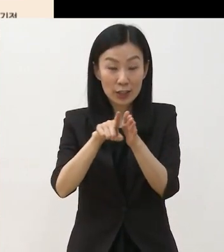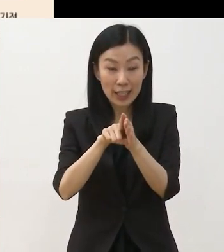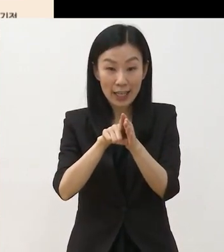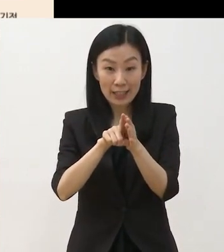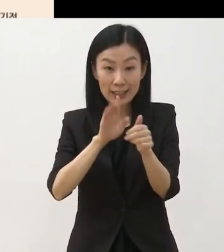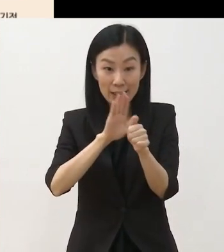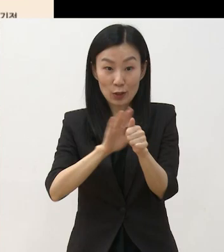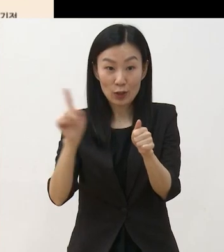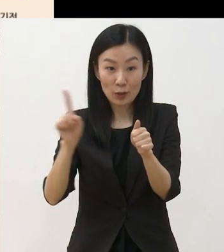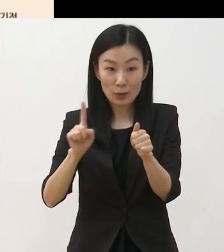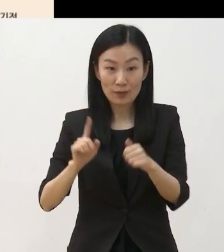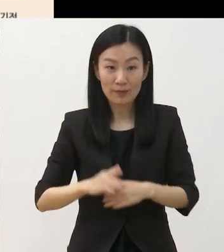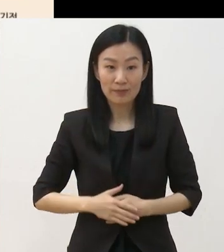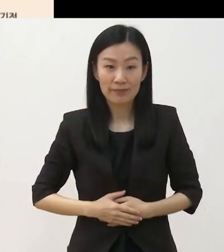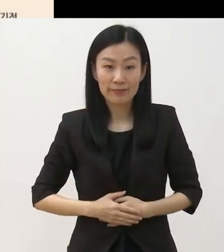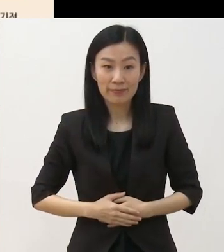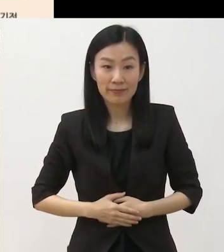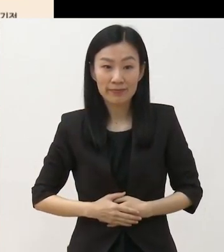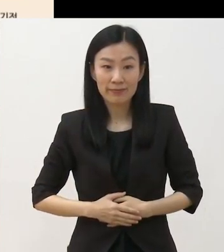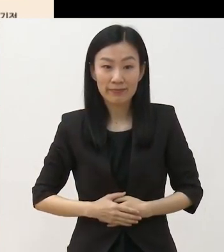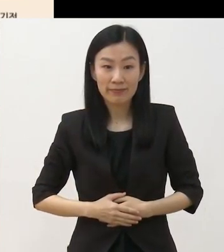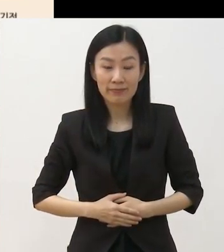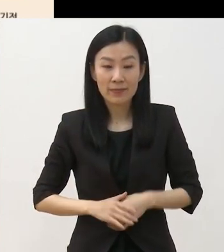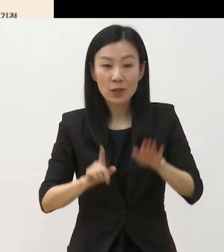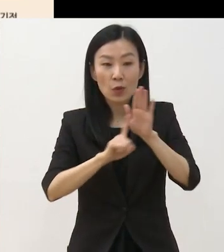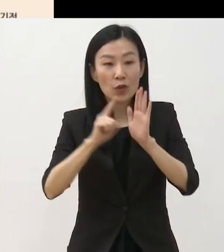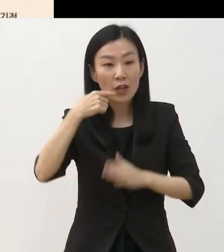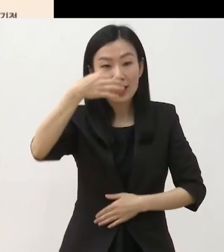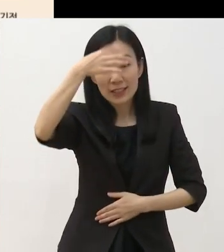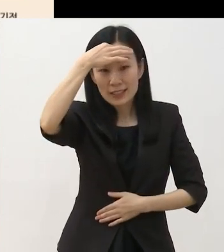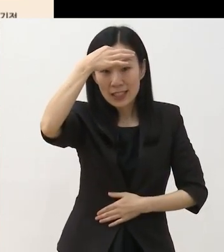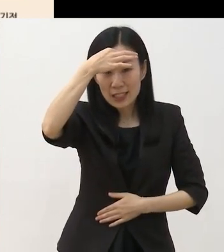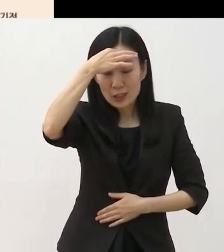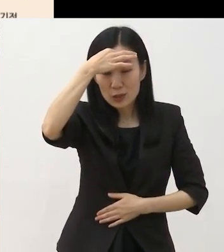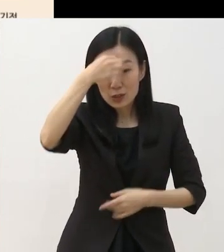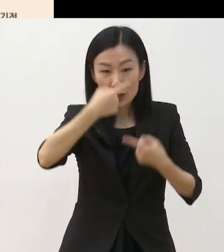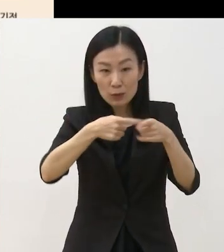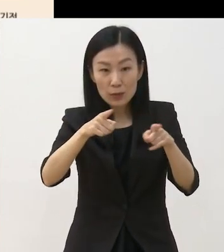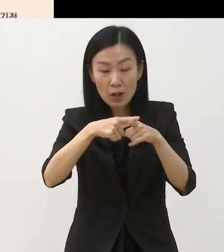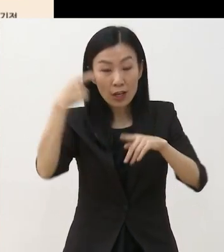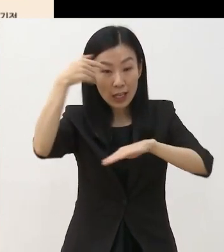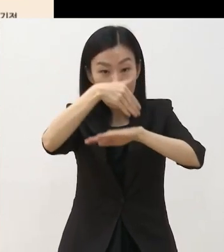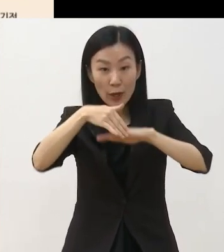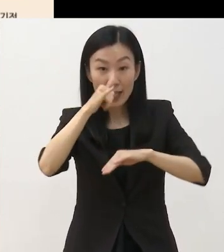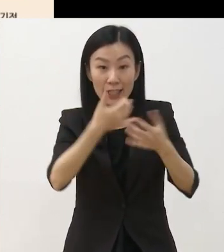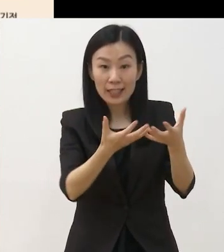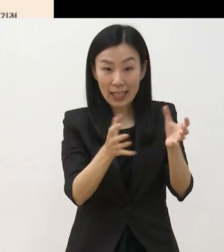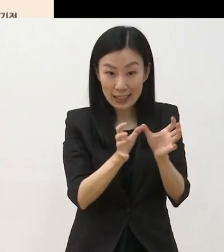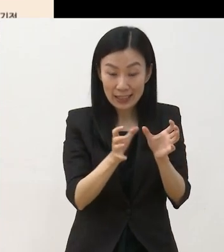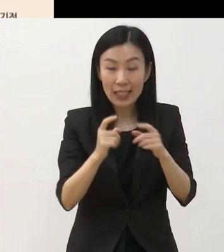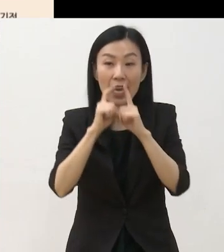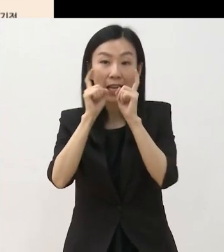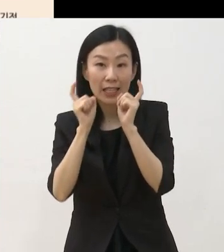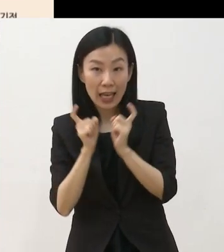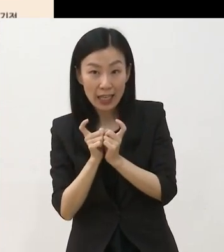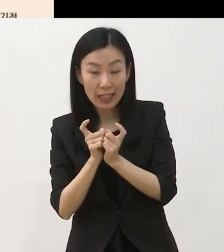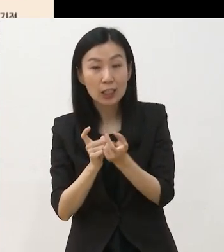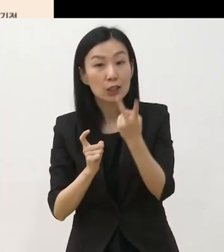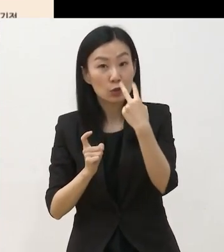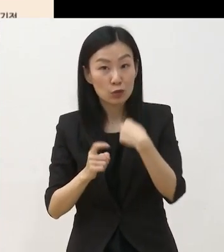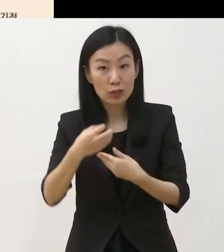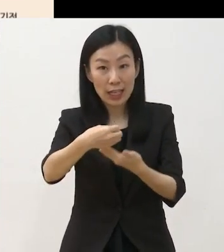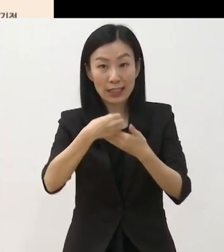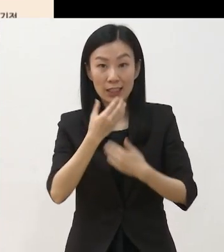공연예술 분야 비평 활동 계획이 있는 단체와 개인 모두 신청